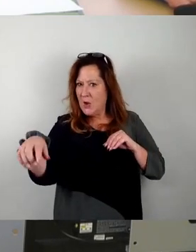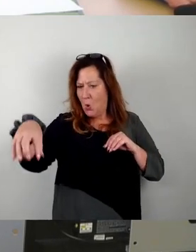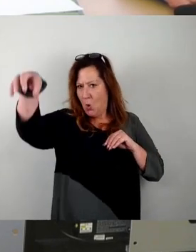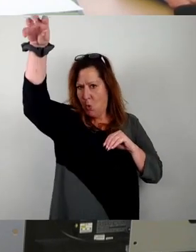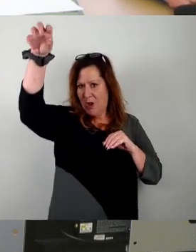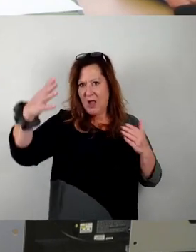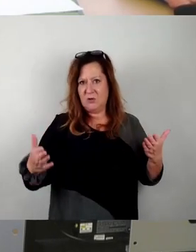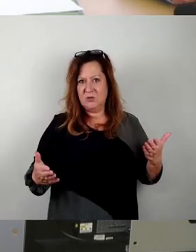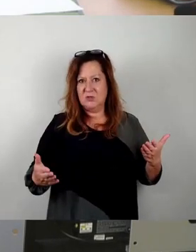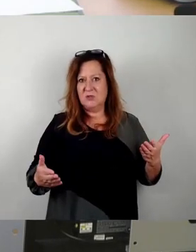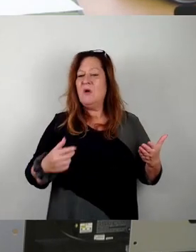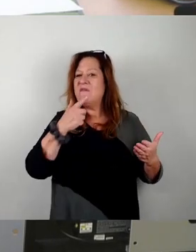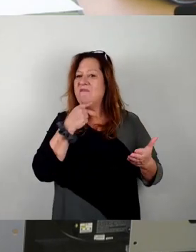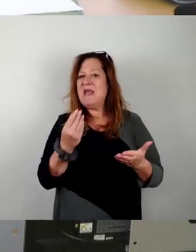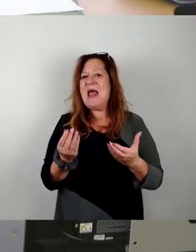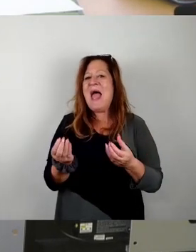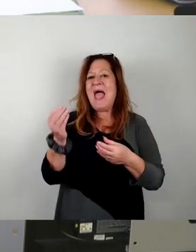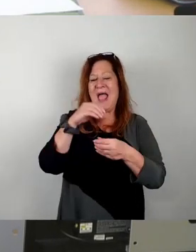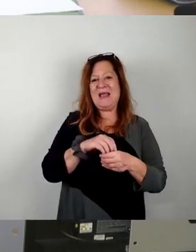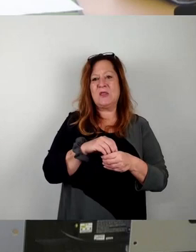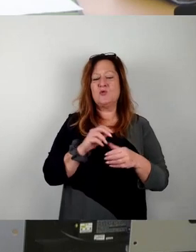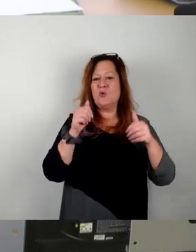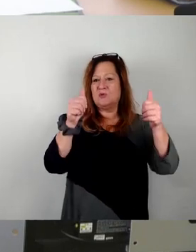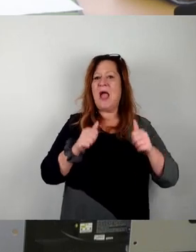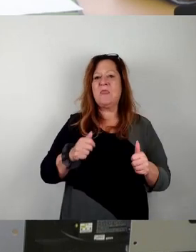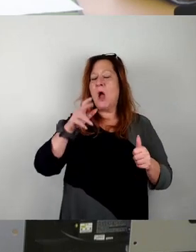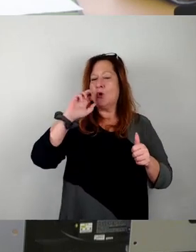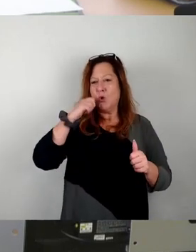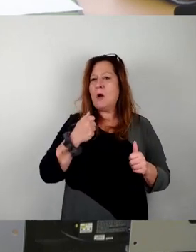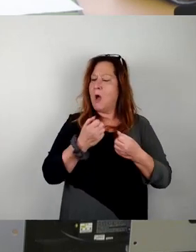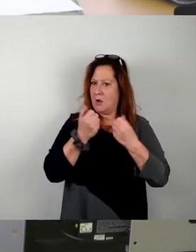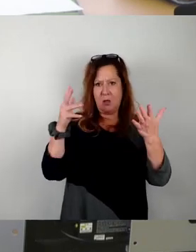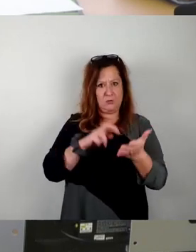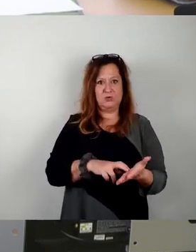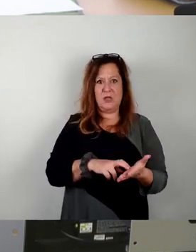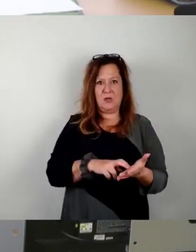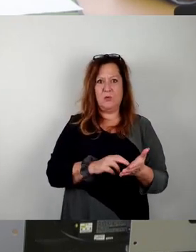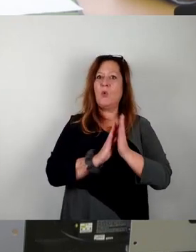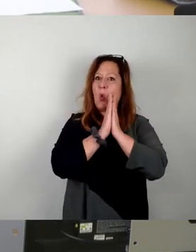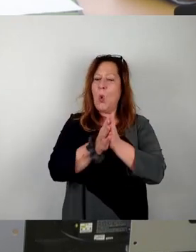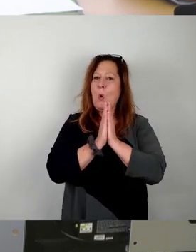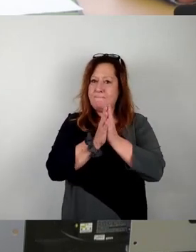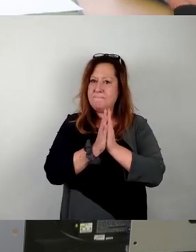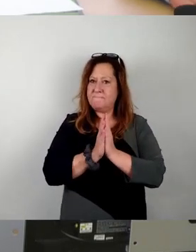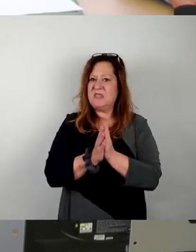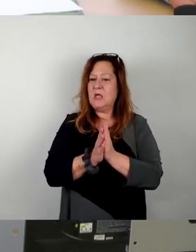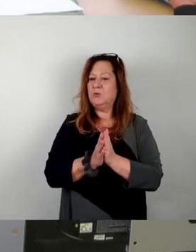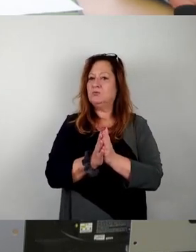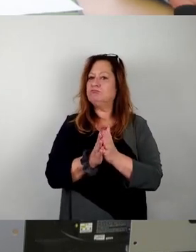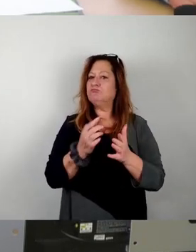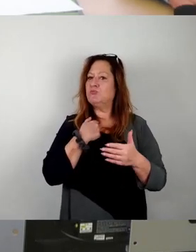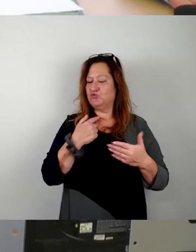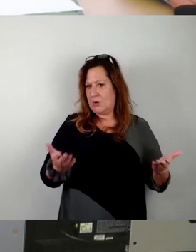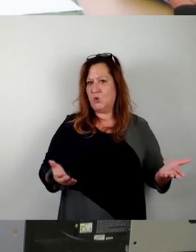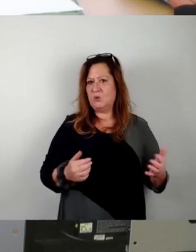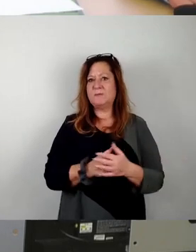gerne mit unserem Ergänzungsantrag hier nochmal abschließend klarstellen und bitten dazu um Ihre Zustimmung. Des Weiteren wird